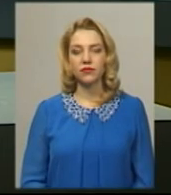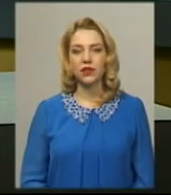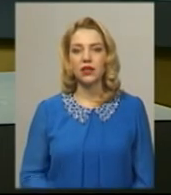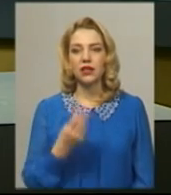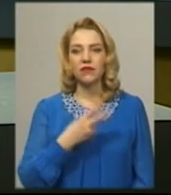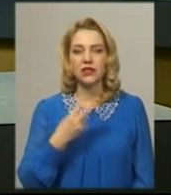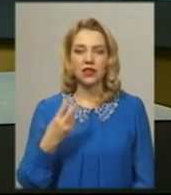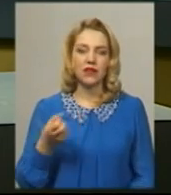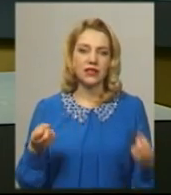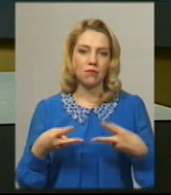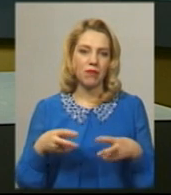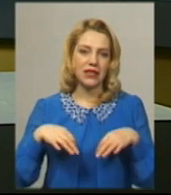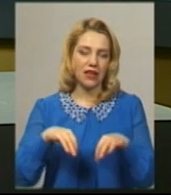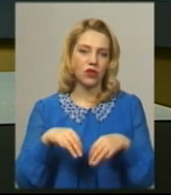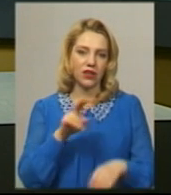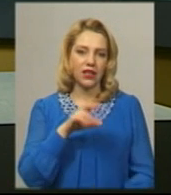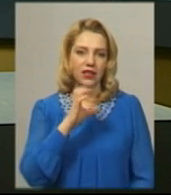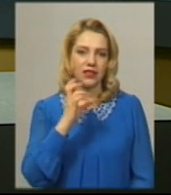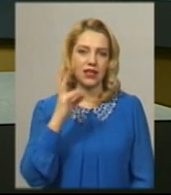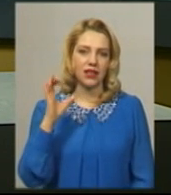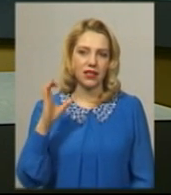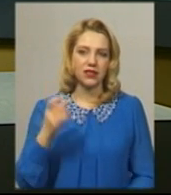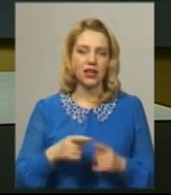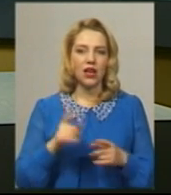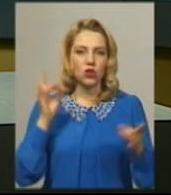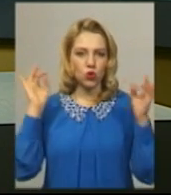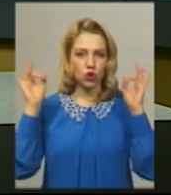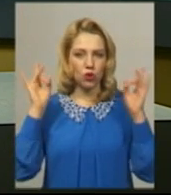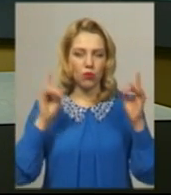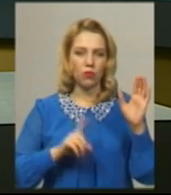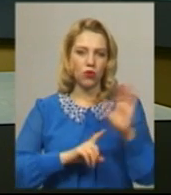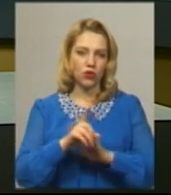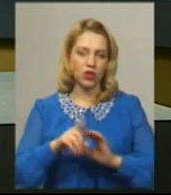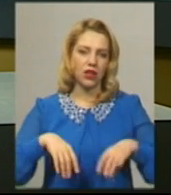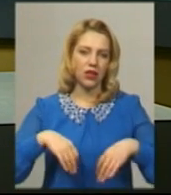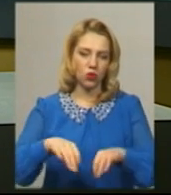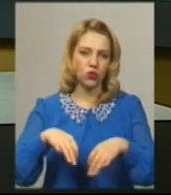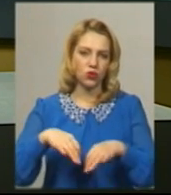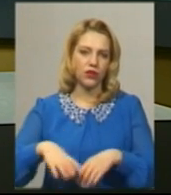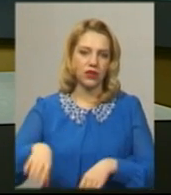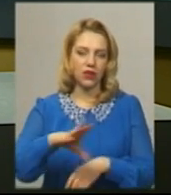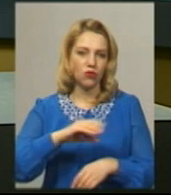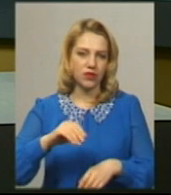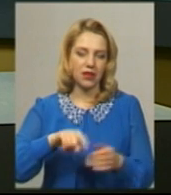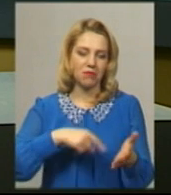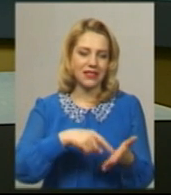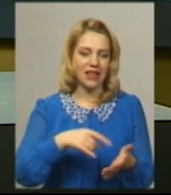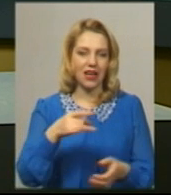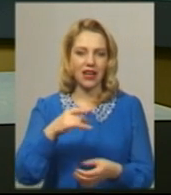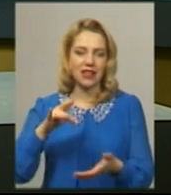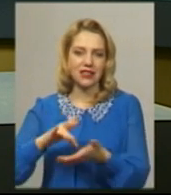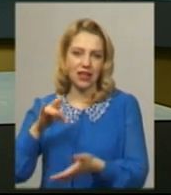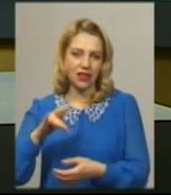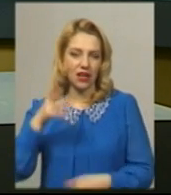22 спецавтомобілі ДСНС із гучномовцями почали курсувати у всіх містах і райцентрах Хмельниччини. Про це Суспільному